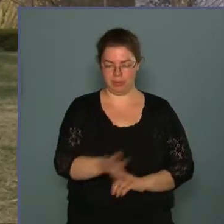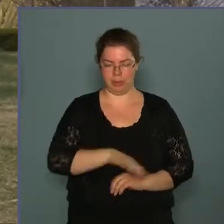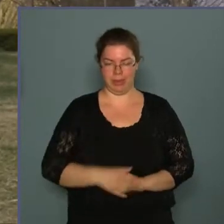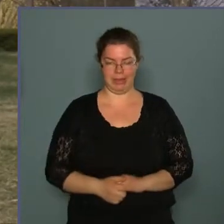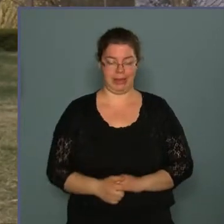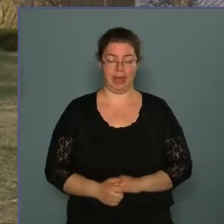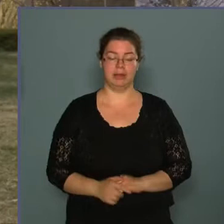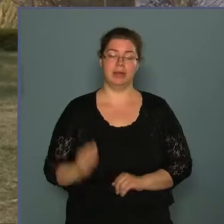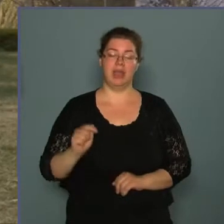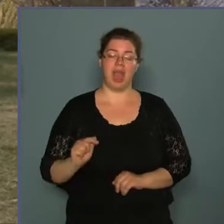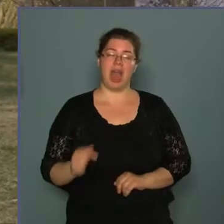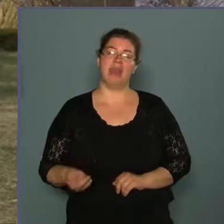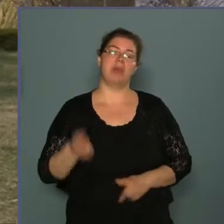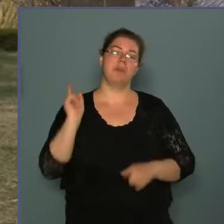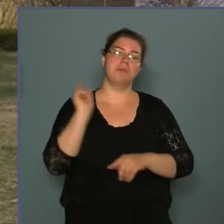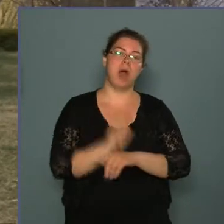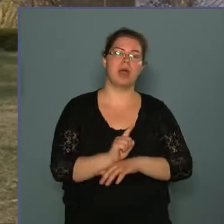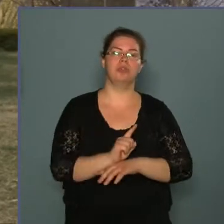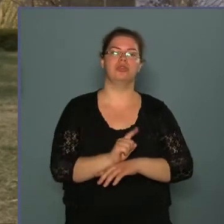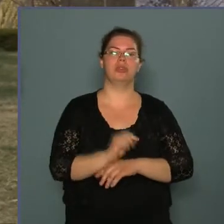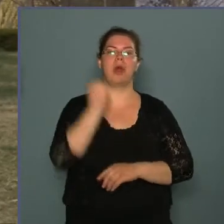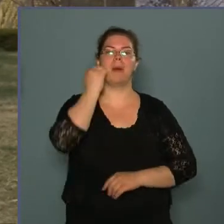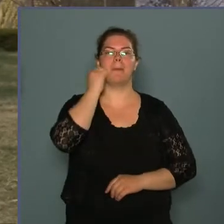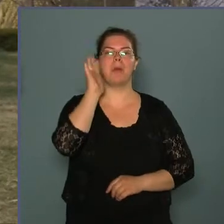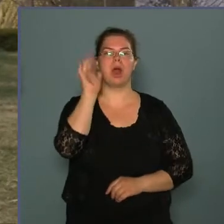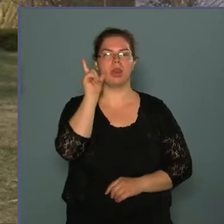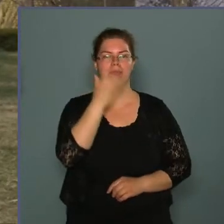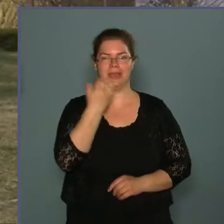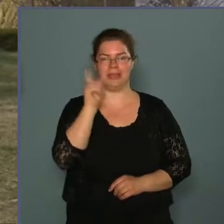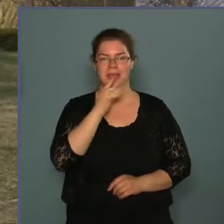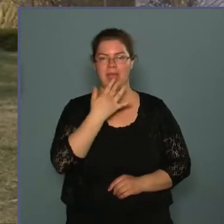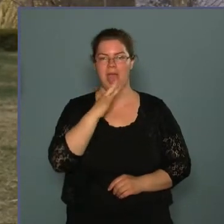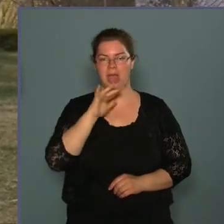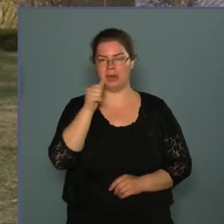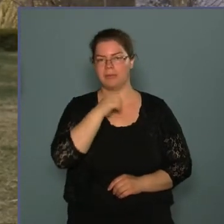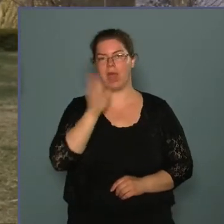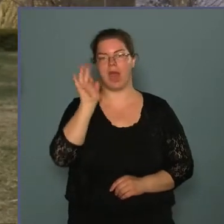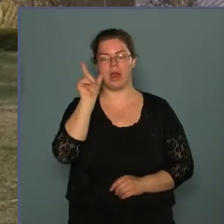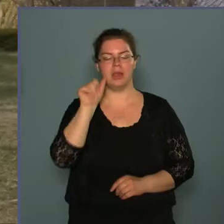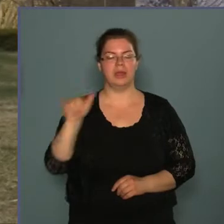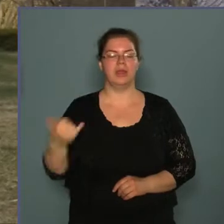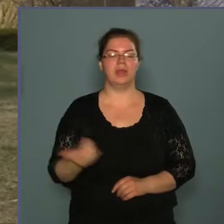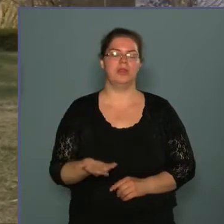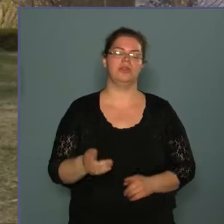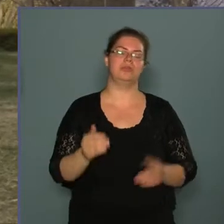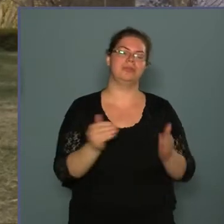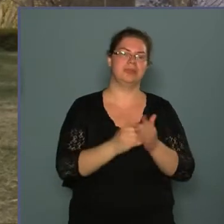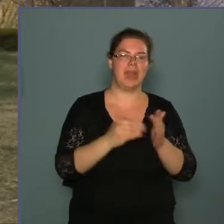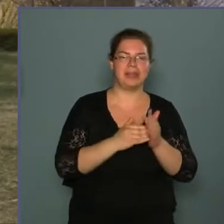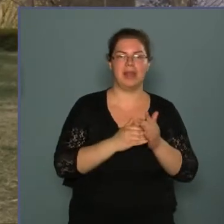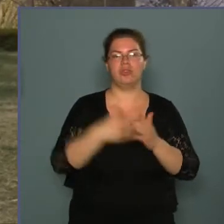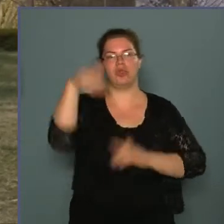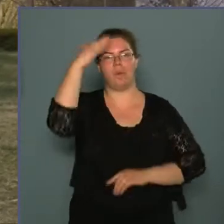Ezt a parancsot Maléter Pál, még mint ezredes és a honvédelmi miniszter helyette se adta,